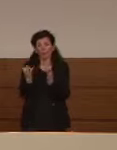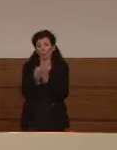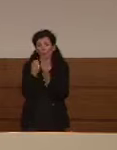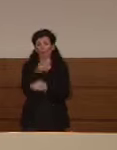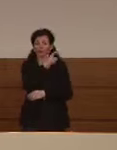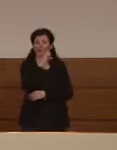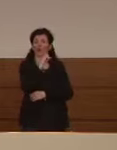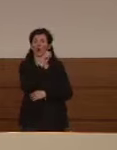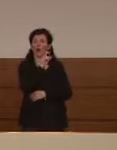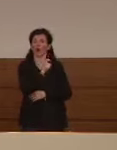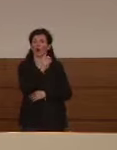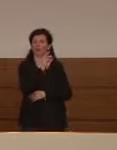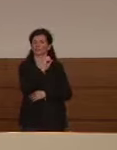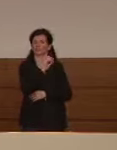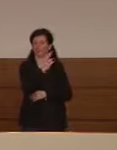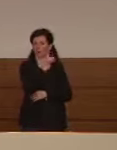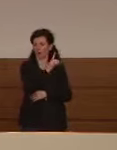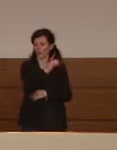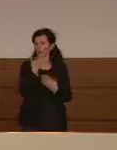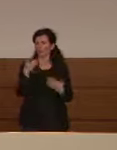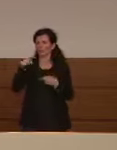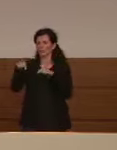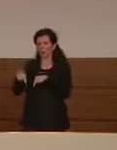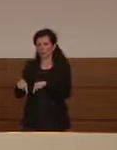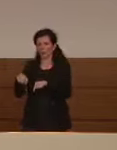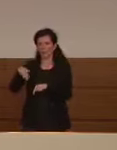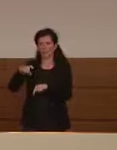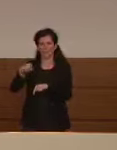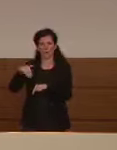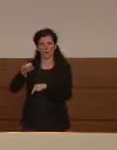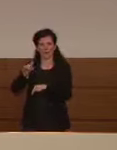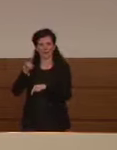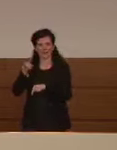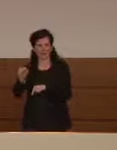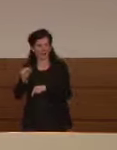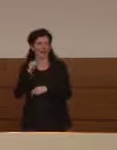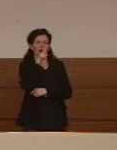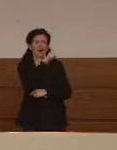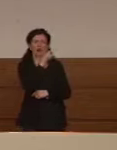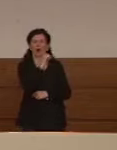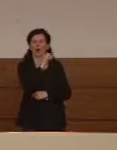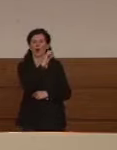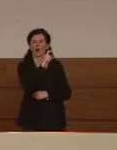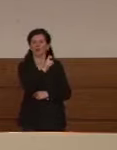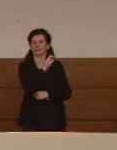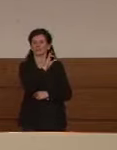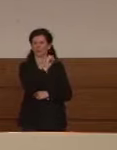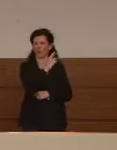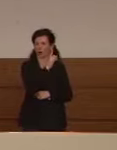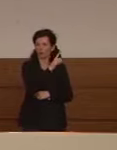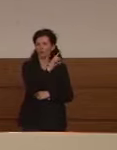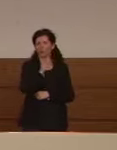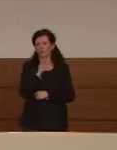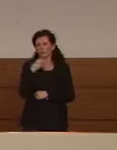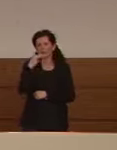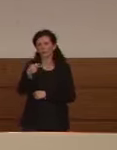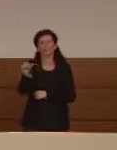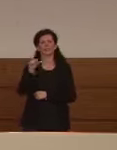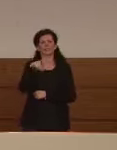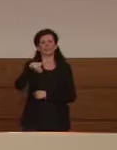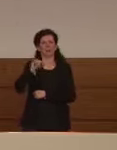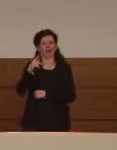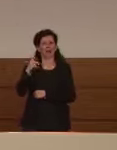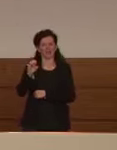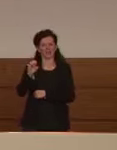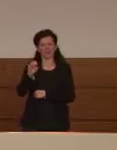adenovirus Pomezia Oxford lo spike allora è un vaccino che utilizza una piattaforma già